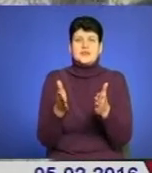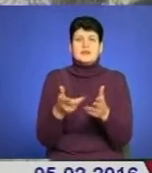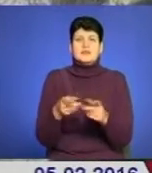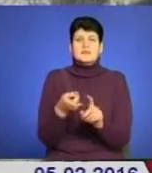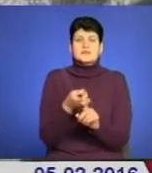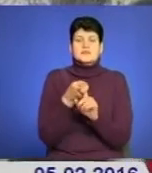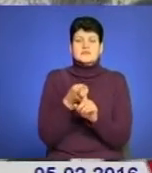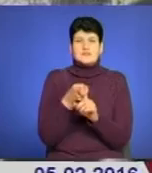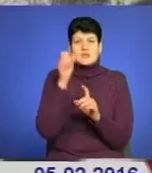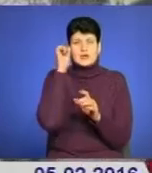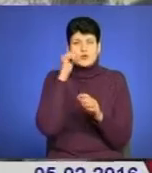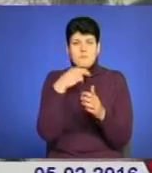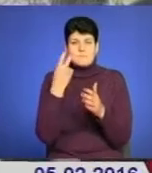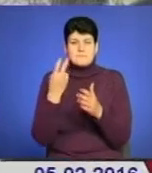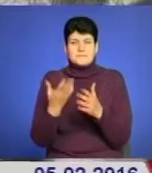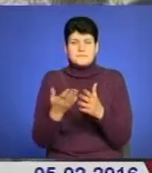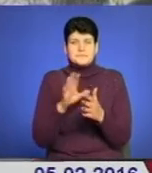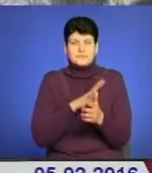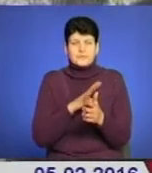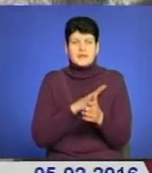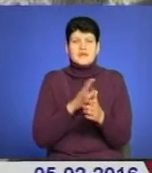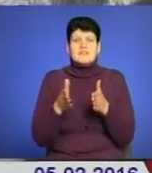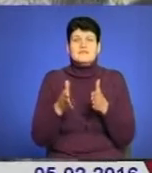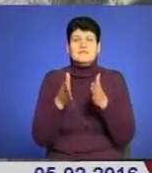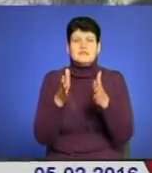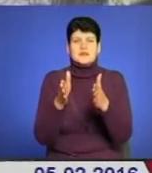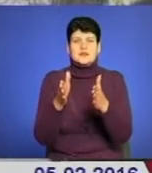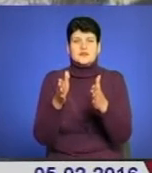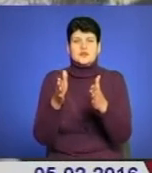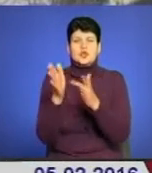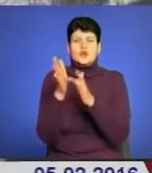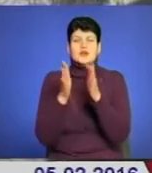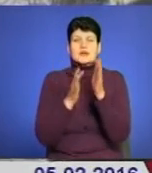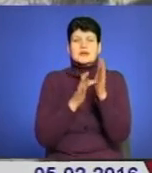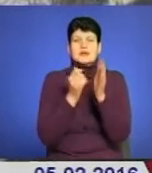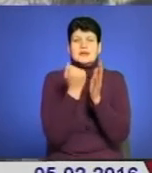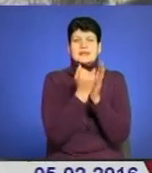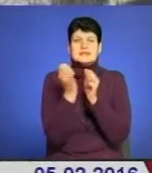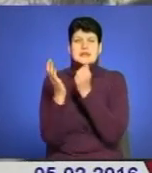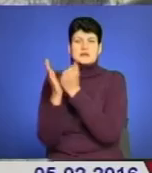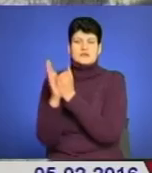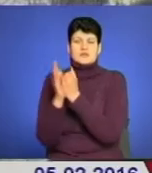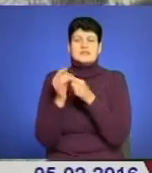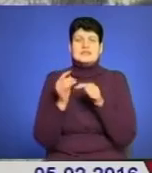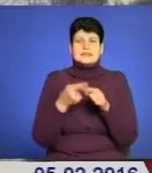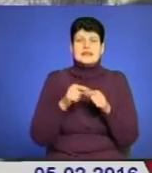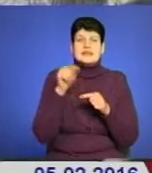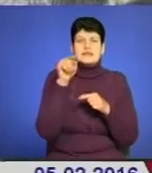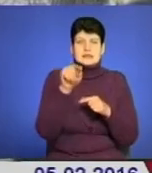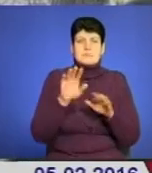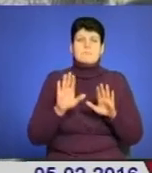гріхопадіння, і теж цей вихід до Аду Христа, який розп'ятий був, це теж є тим моментом,